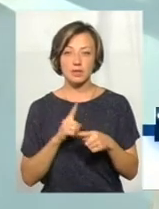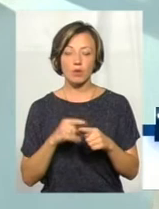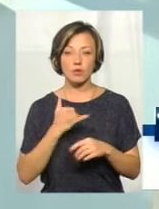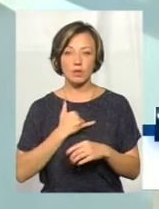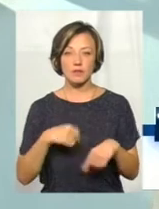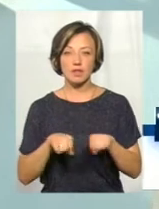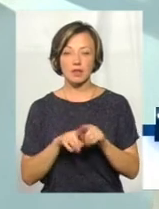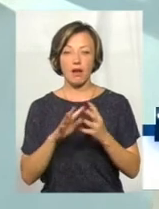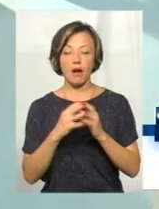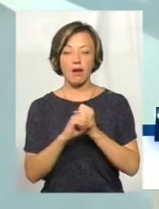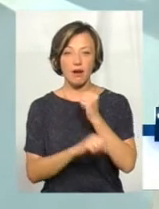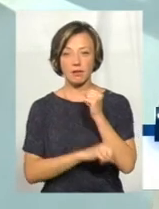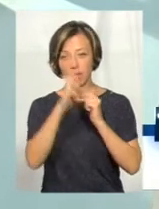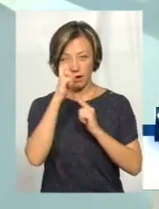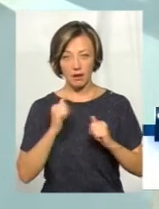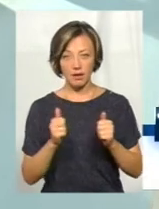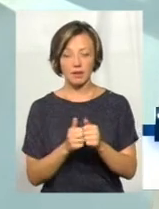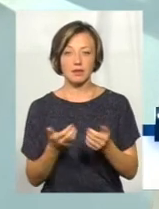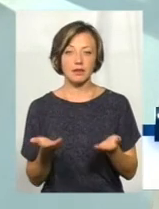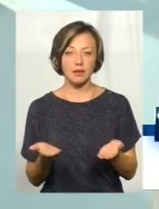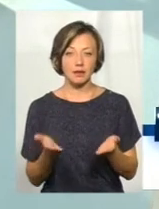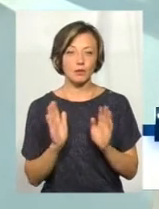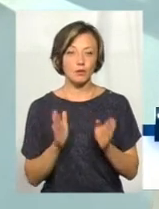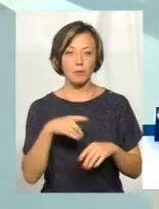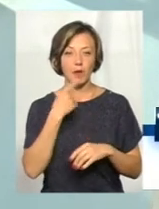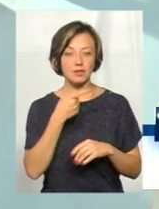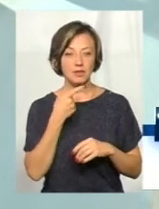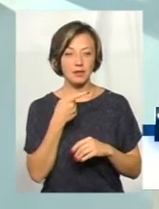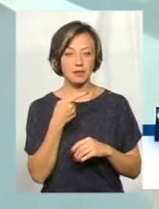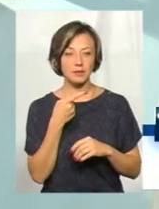ж таки аграрна країна, тут вже, будемо казати,